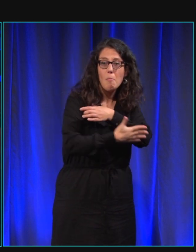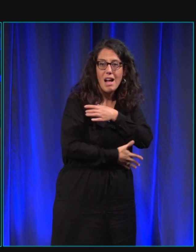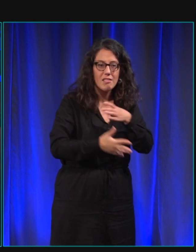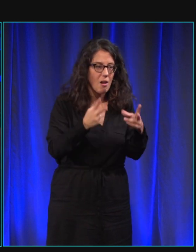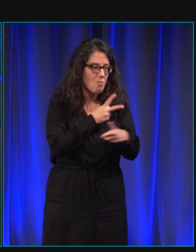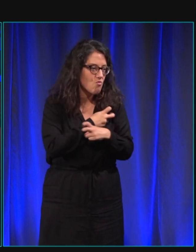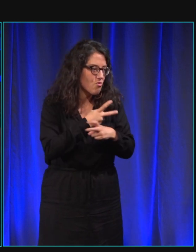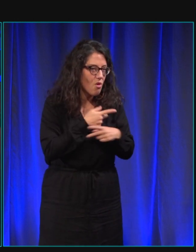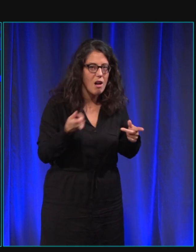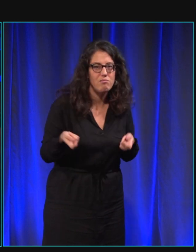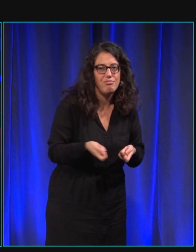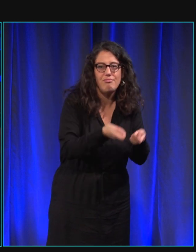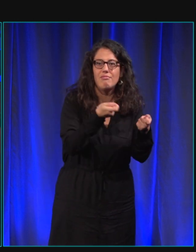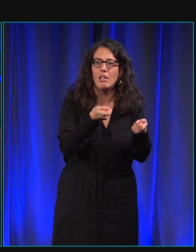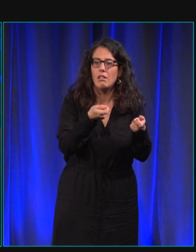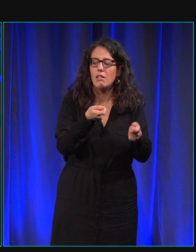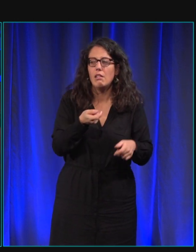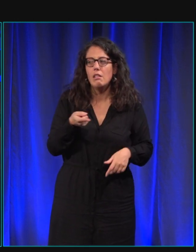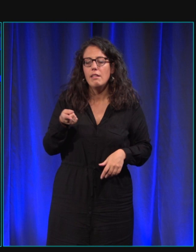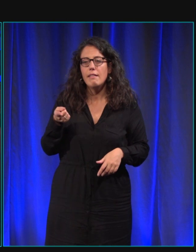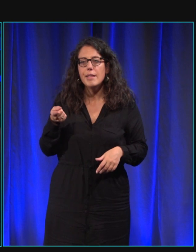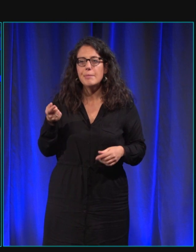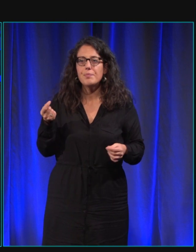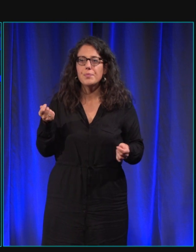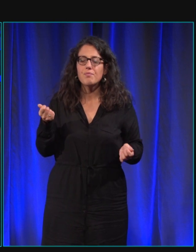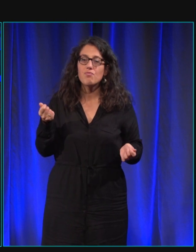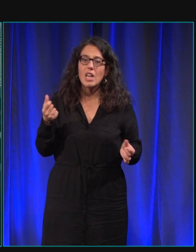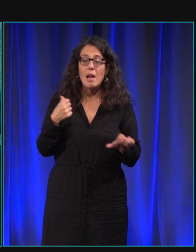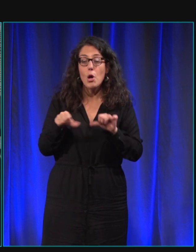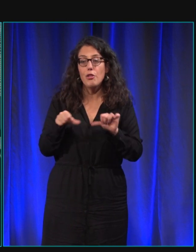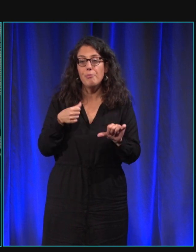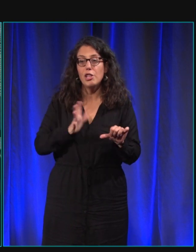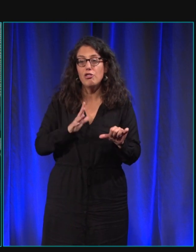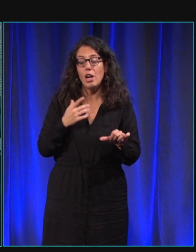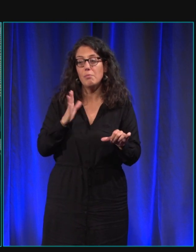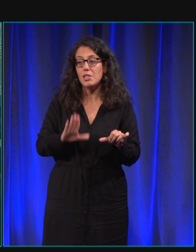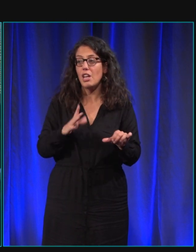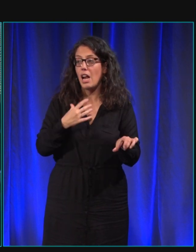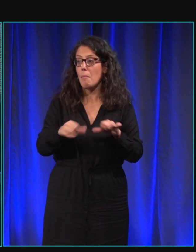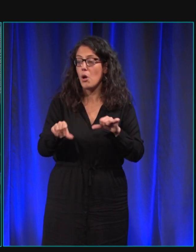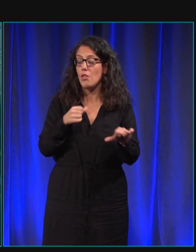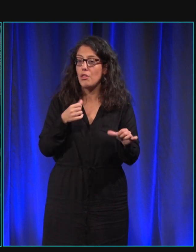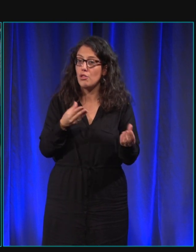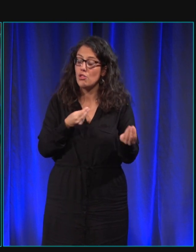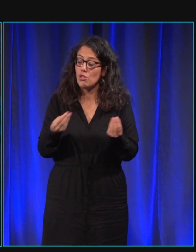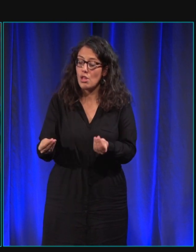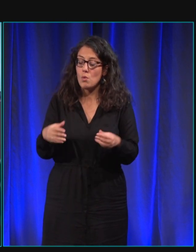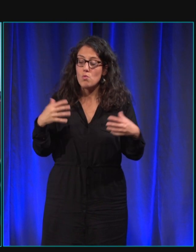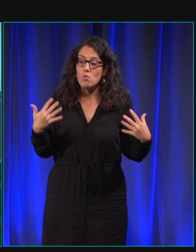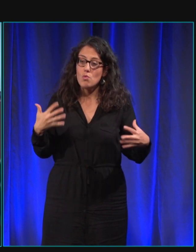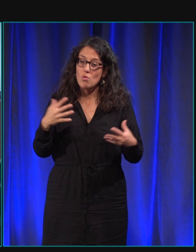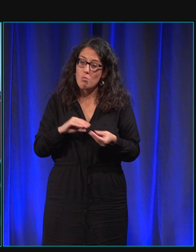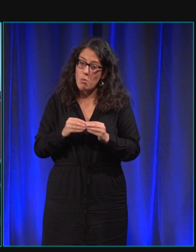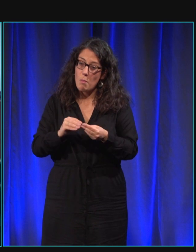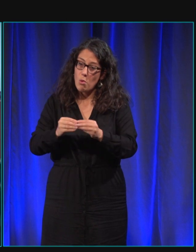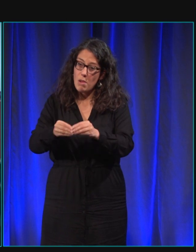et le fait d'être à la mode lui a amené beaucoup beaucoup de problèmes et il